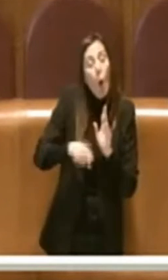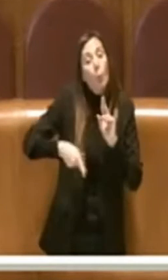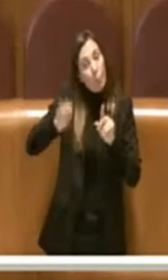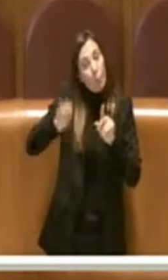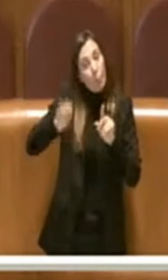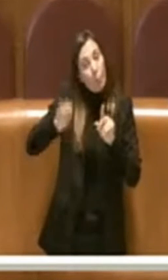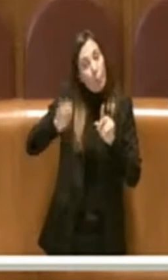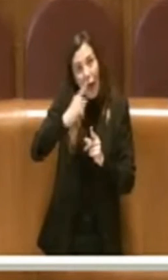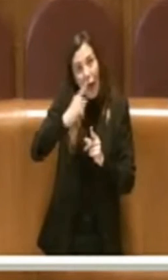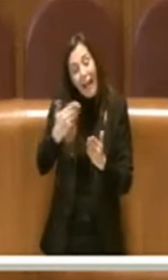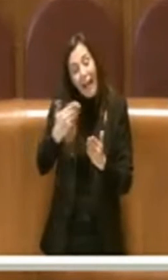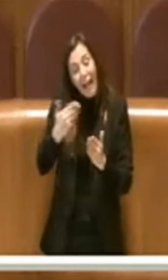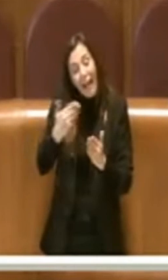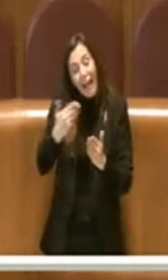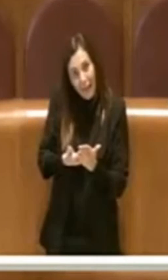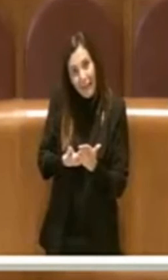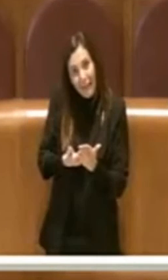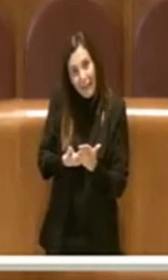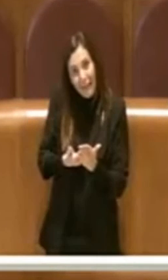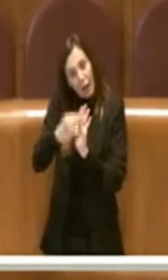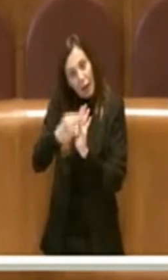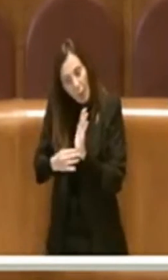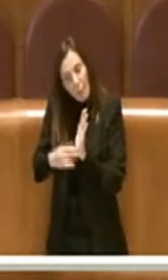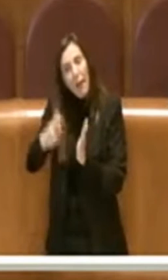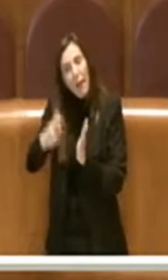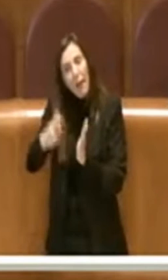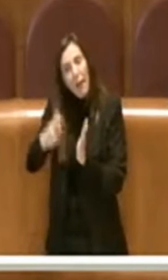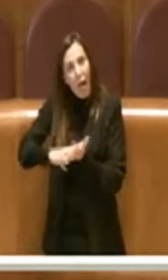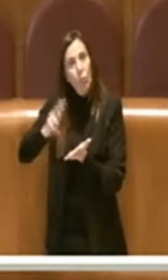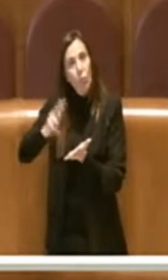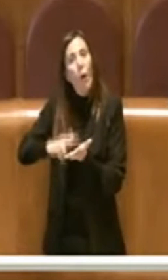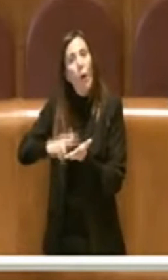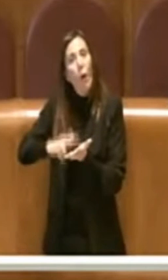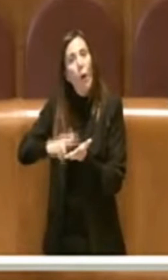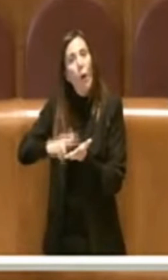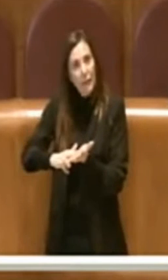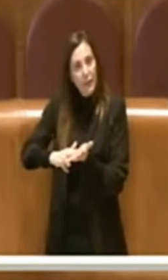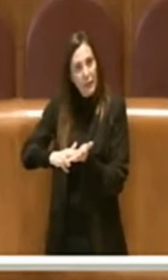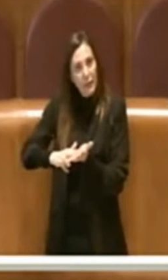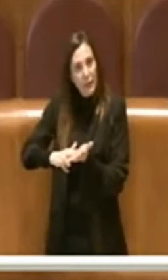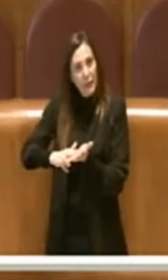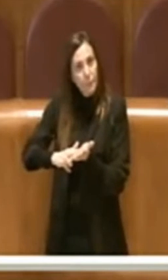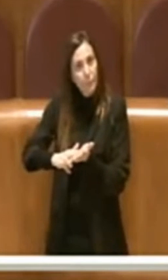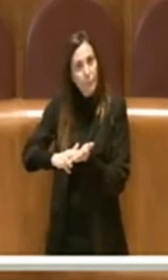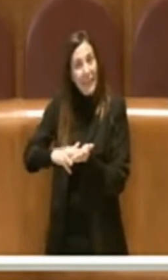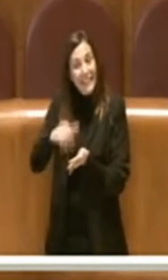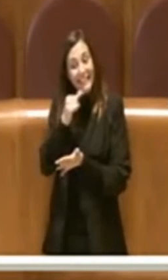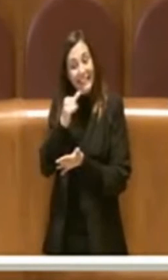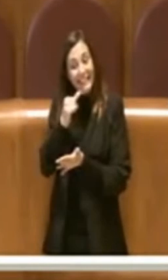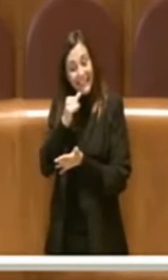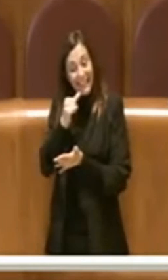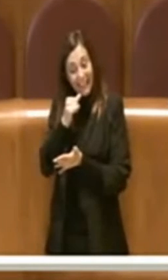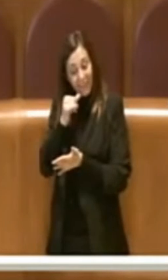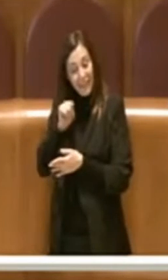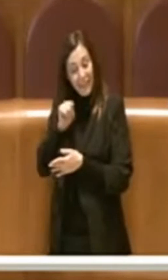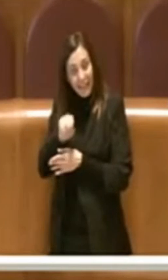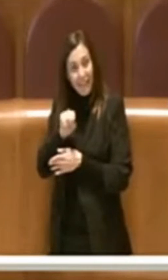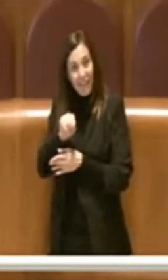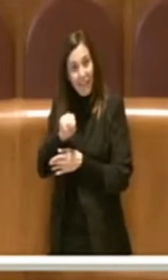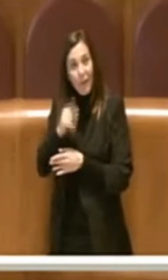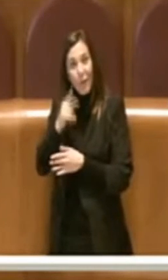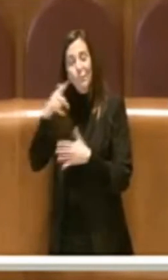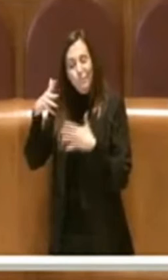quelli che erano e sono i regolamenti attuativi necessitato certamente di